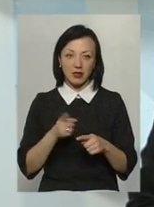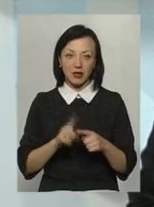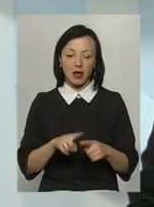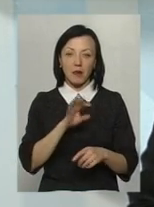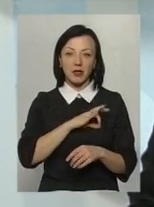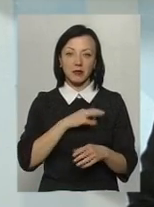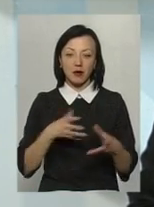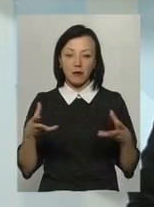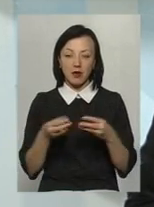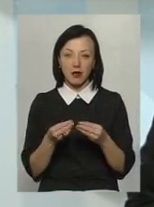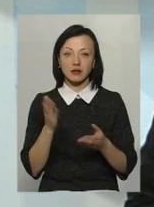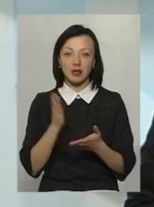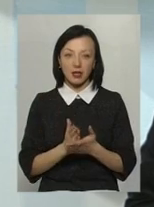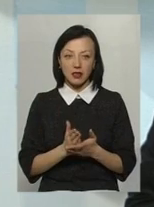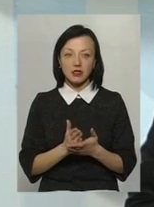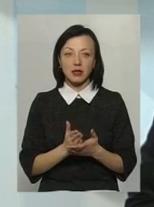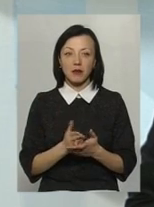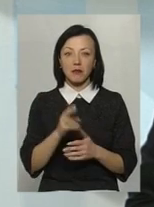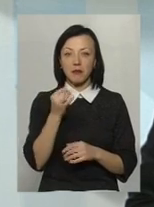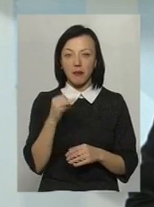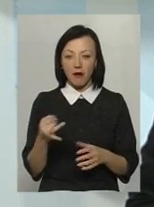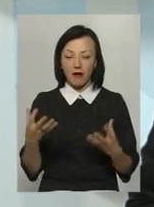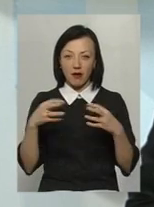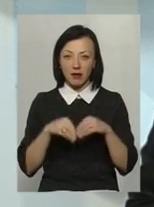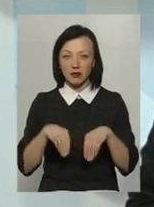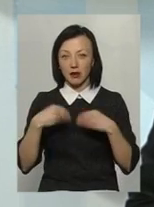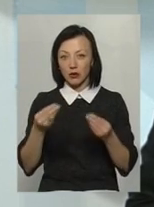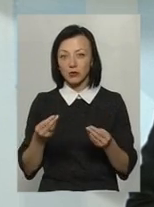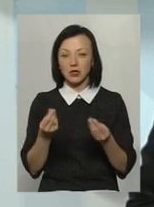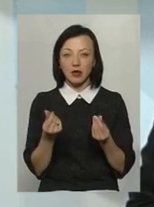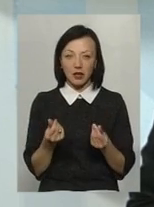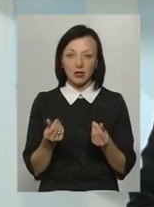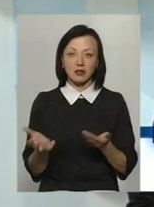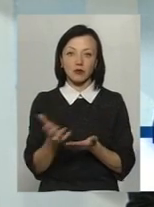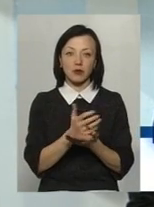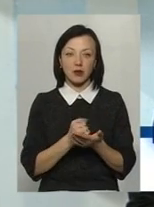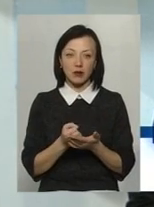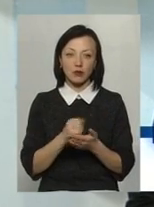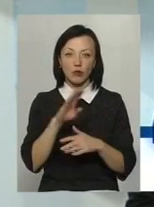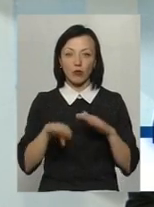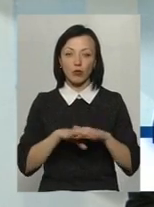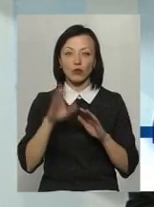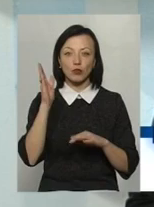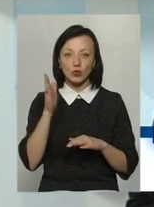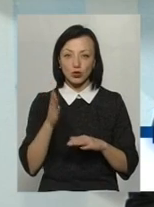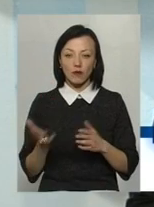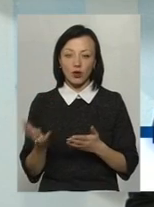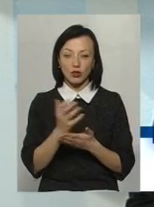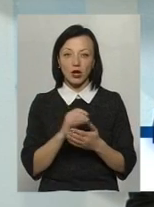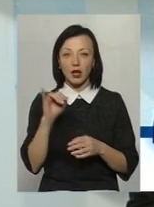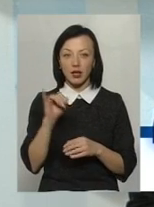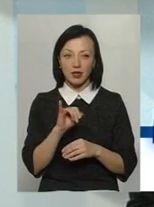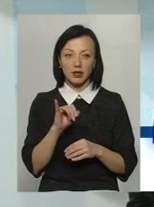кооперація, коли є паї якісь, даються гроші, збираються під майбутнє урожай. І